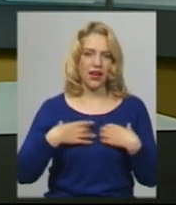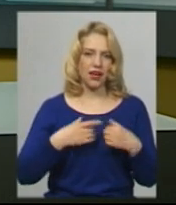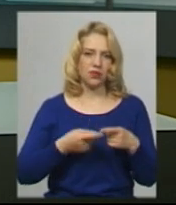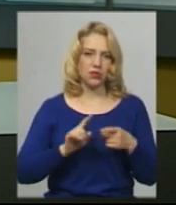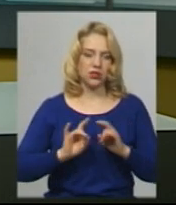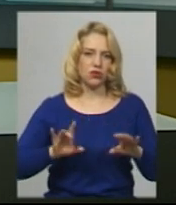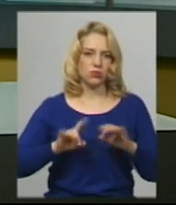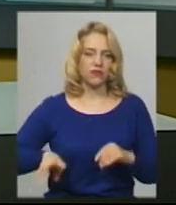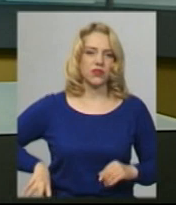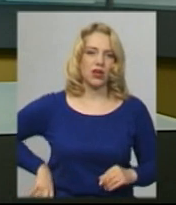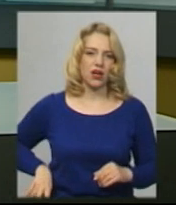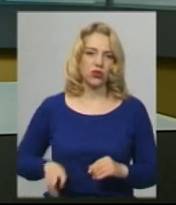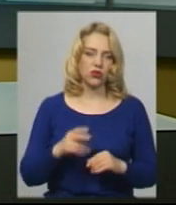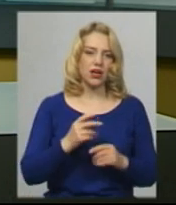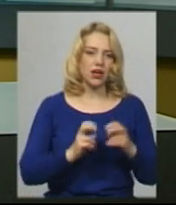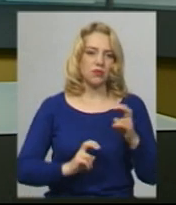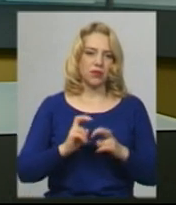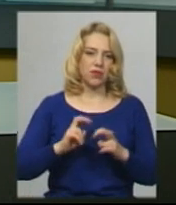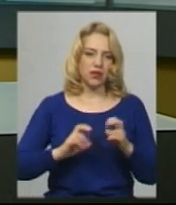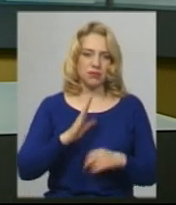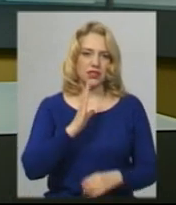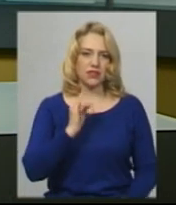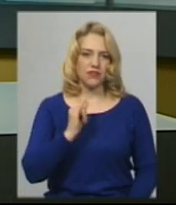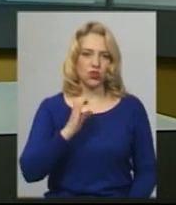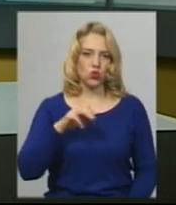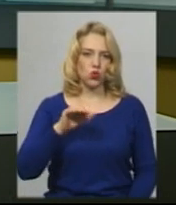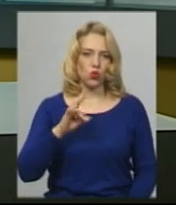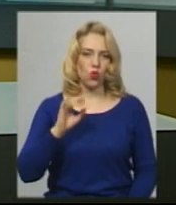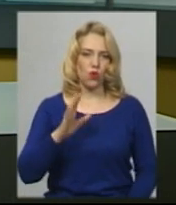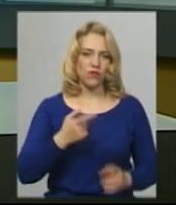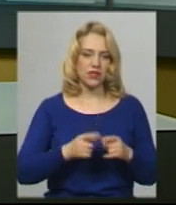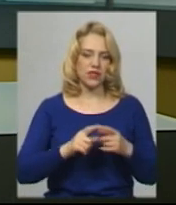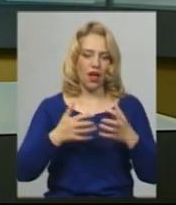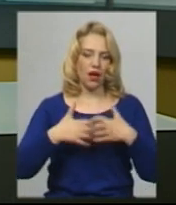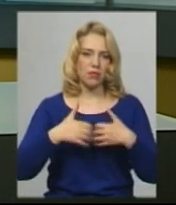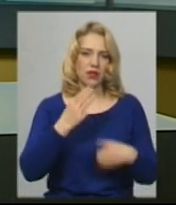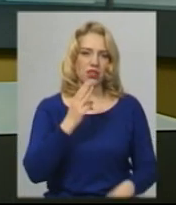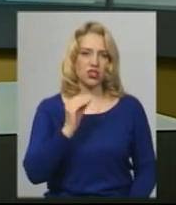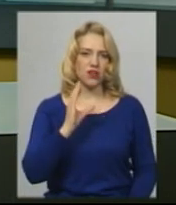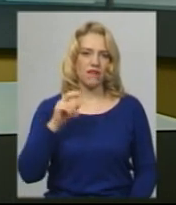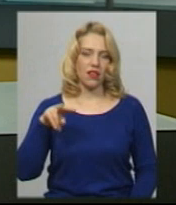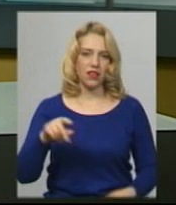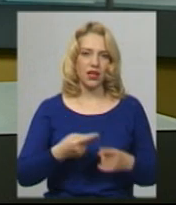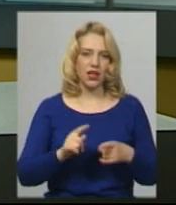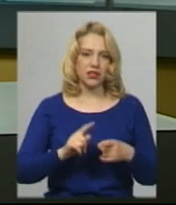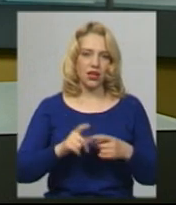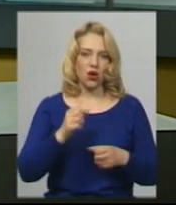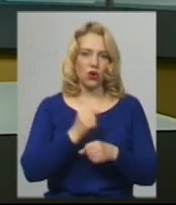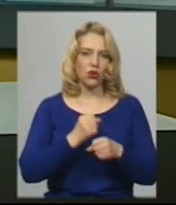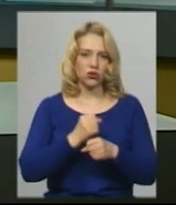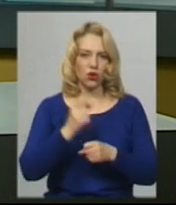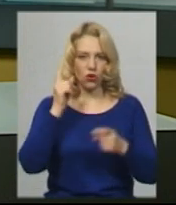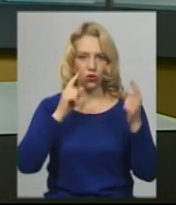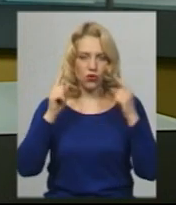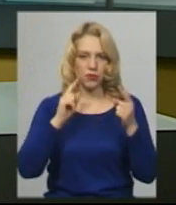розповів директор підприємства Олексій Свістунов. За його словами, апарат ШВЛ – розробка фахівців підприємства, які мали на